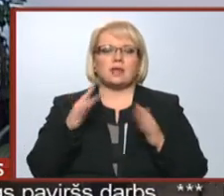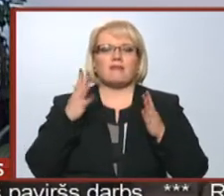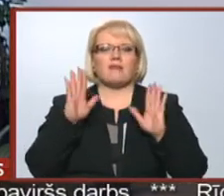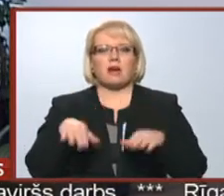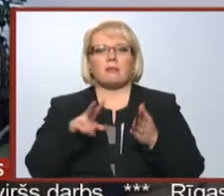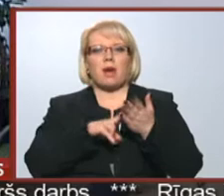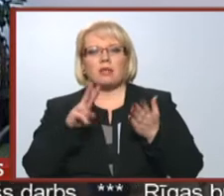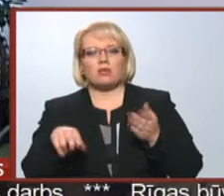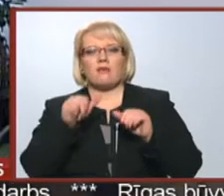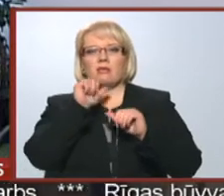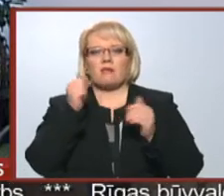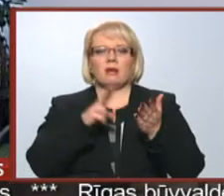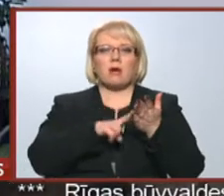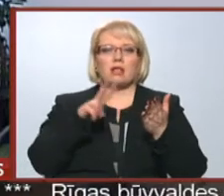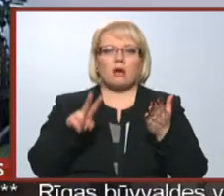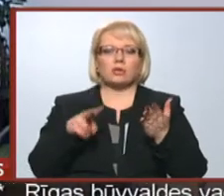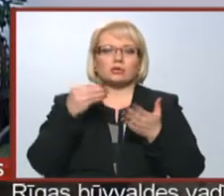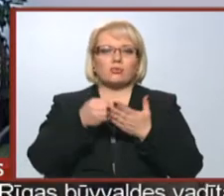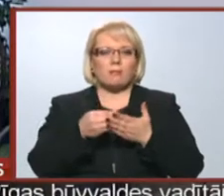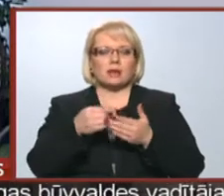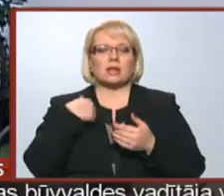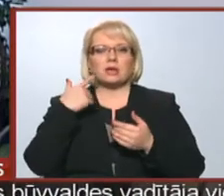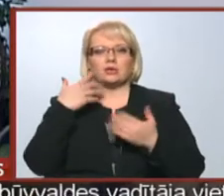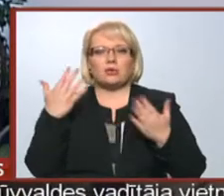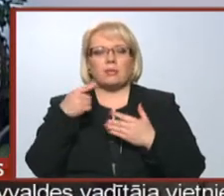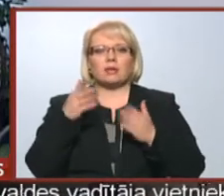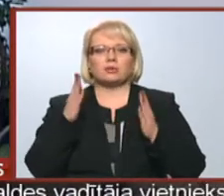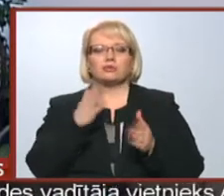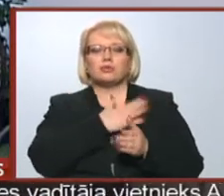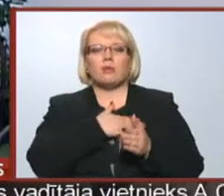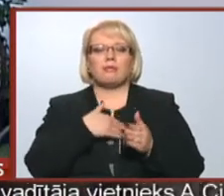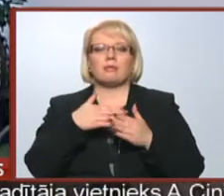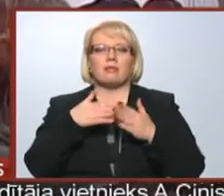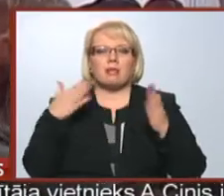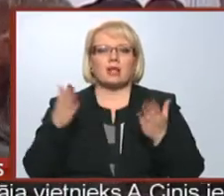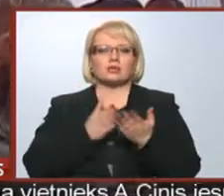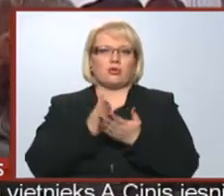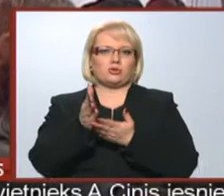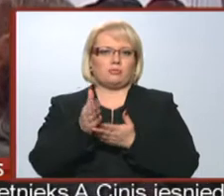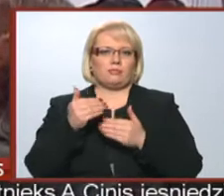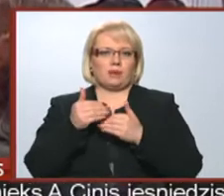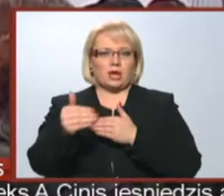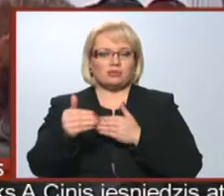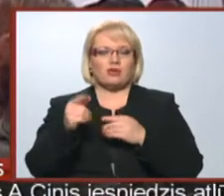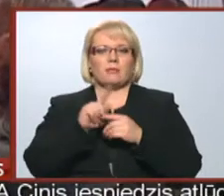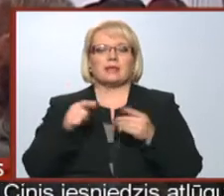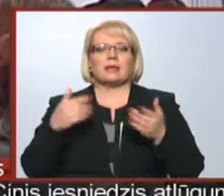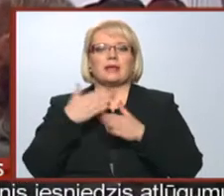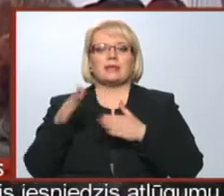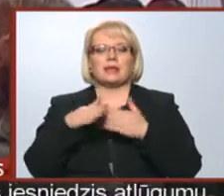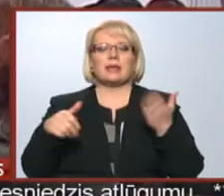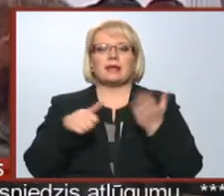mēs to varam atļauties nopirkt vai nevaram atļauties nopirkt? Tad es domāju, ka tas jau būs ļoti liels solis uz priekšu. Pēc kredīta reģistra